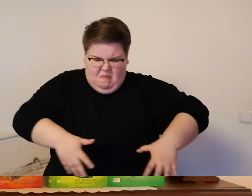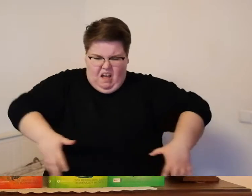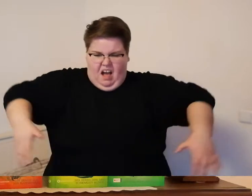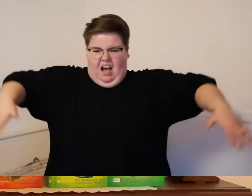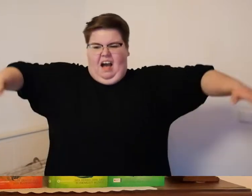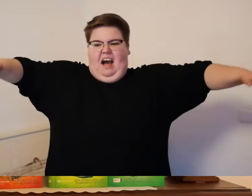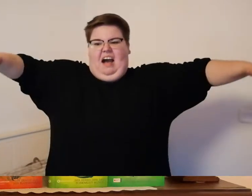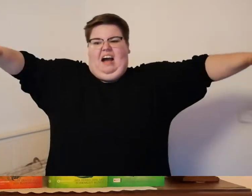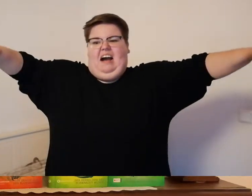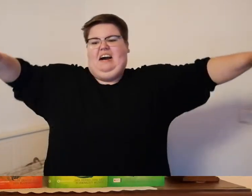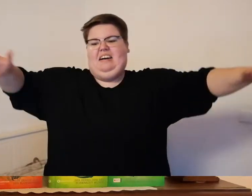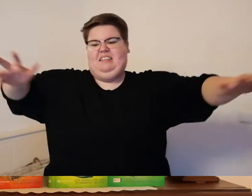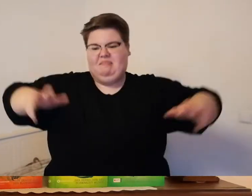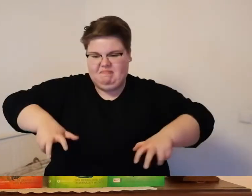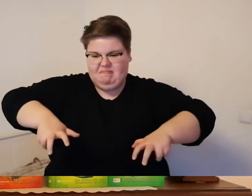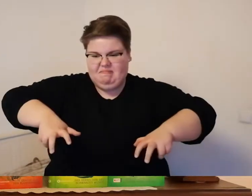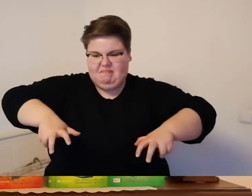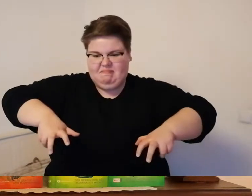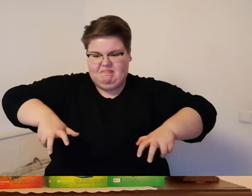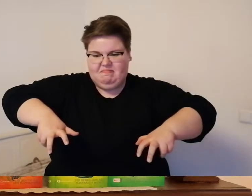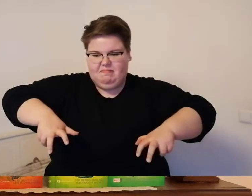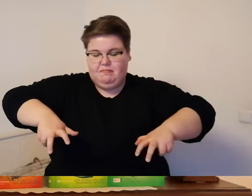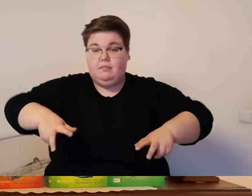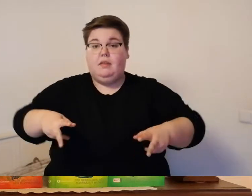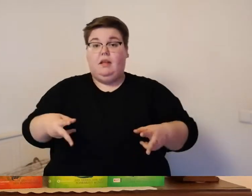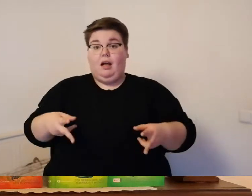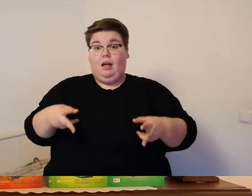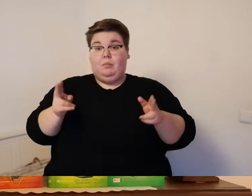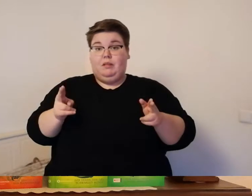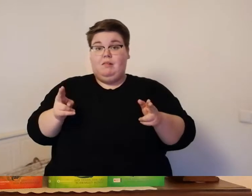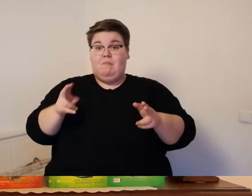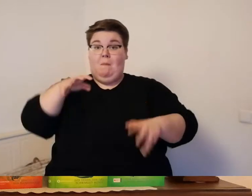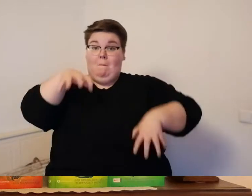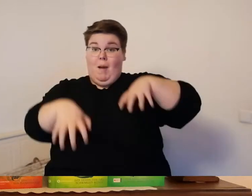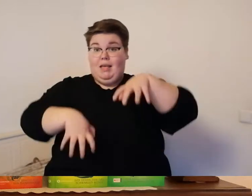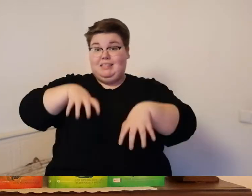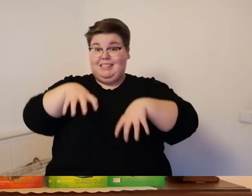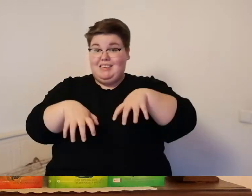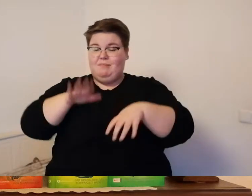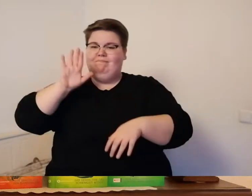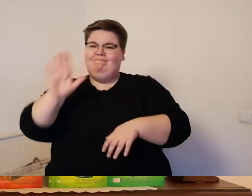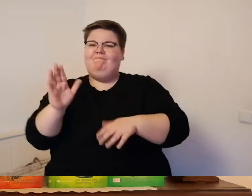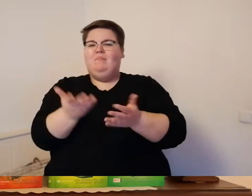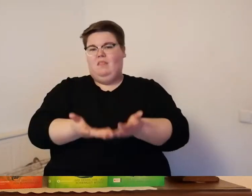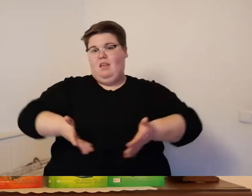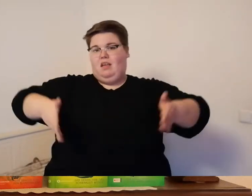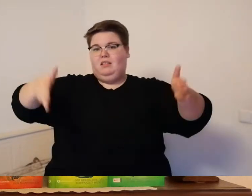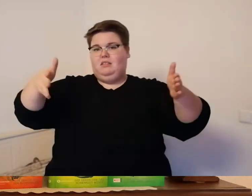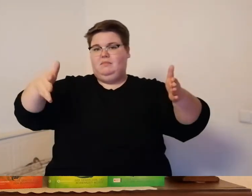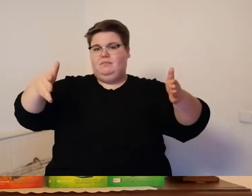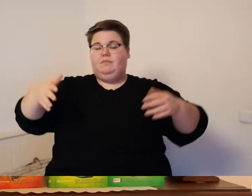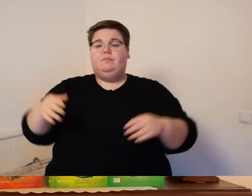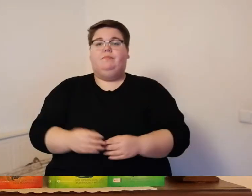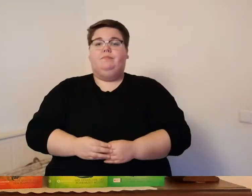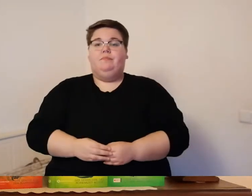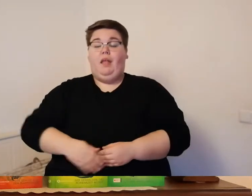das nest der bestie eric zog endur aus seinem gürtel und machte